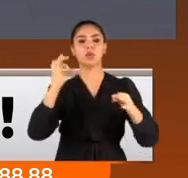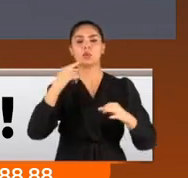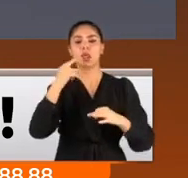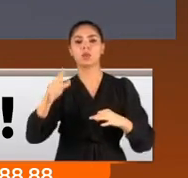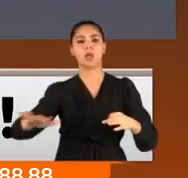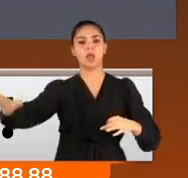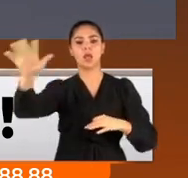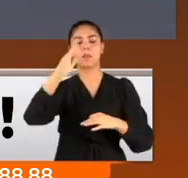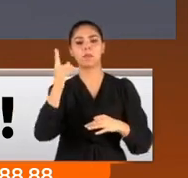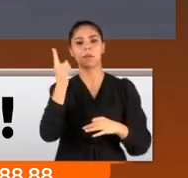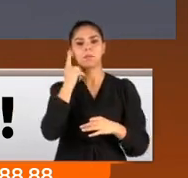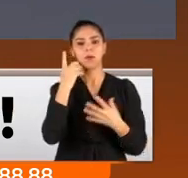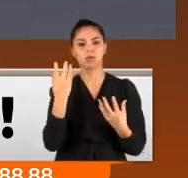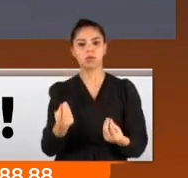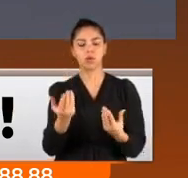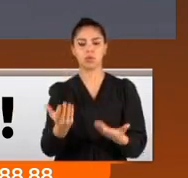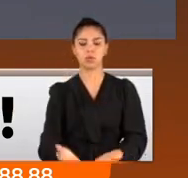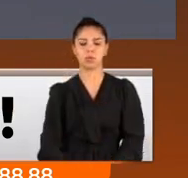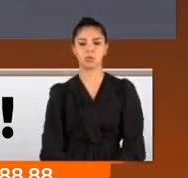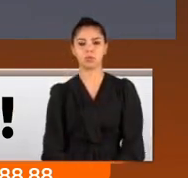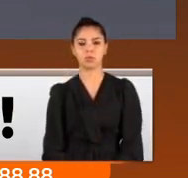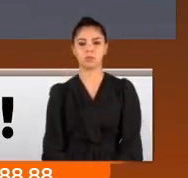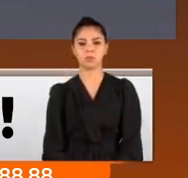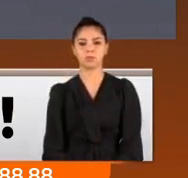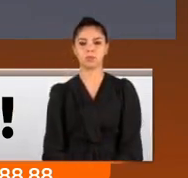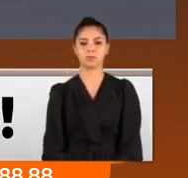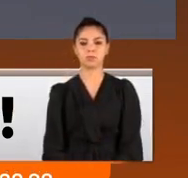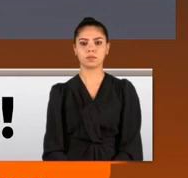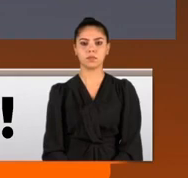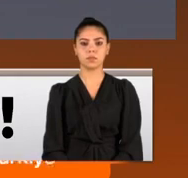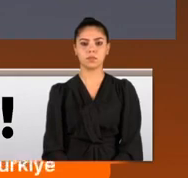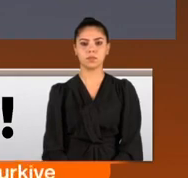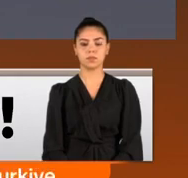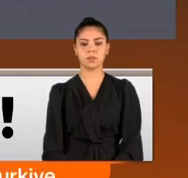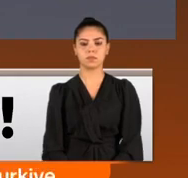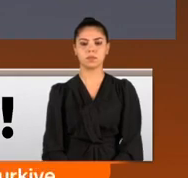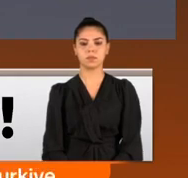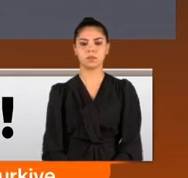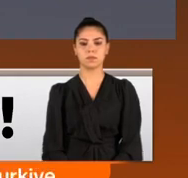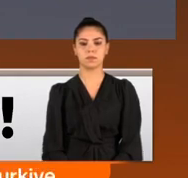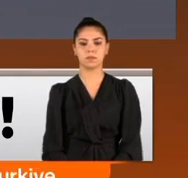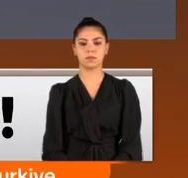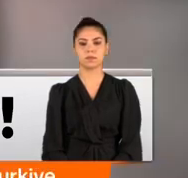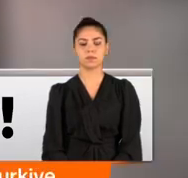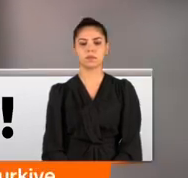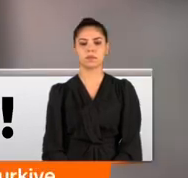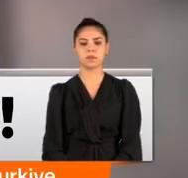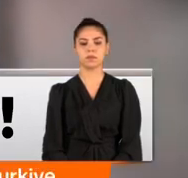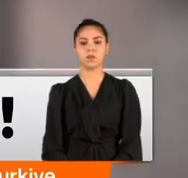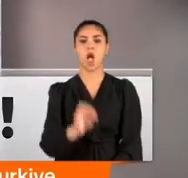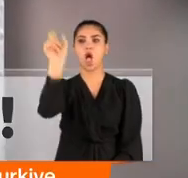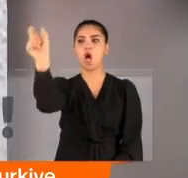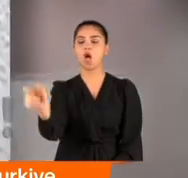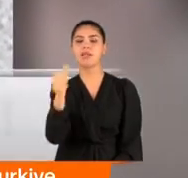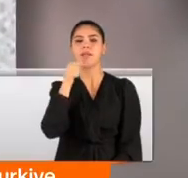Ben defalarca evin içinde kapı ve cam arasında koşturarak beni öldürmeye çalışıyor diye bağırdım. İsmi sahte. Ozan